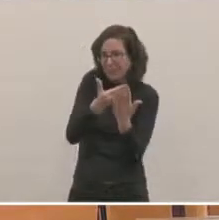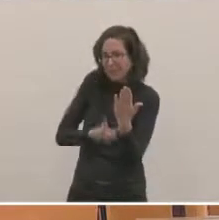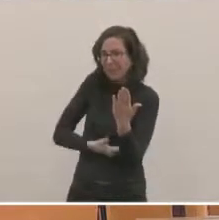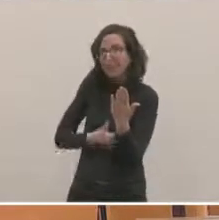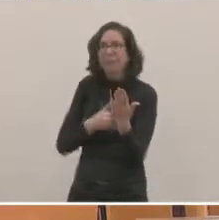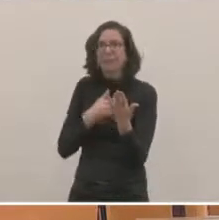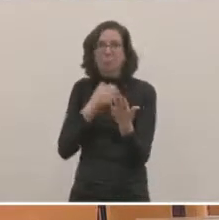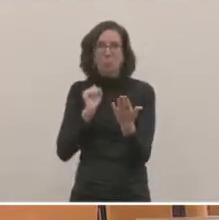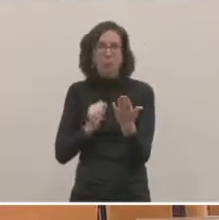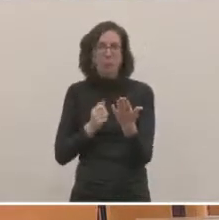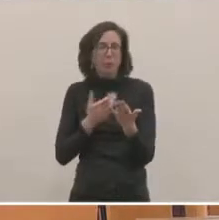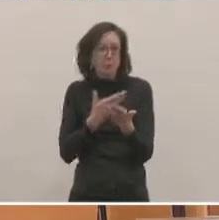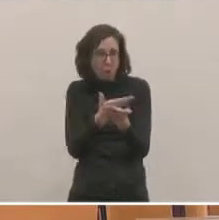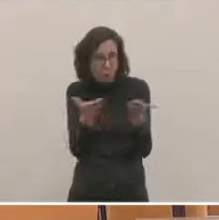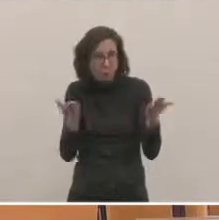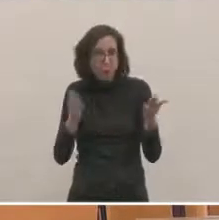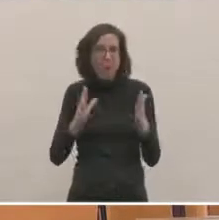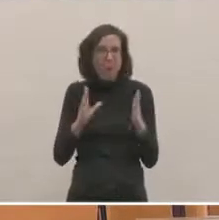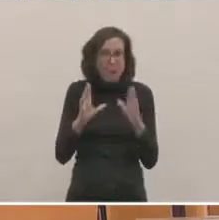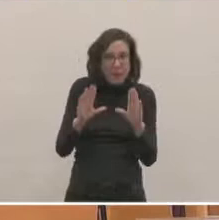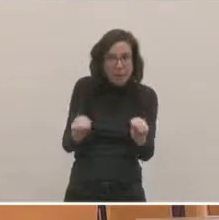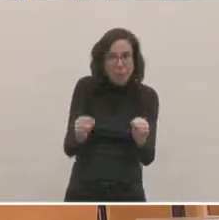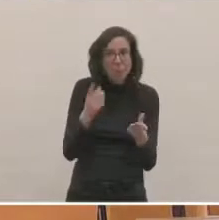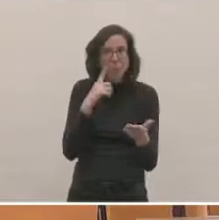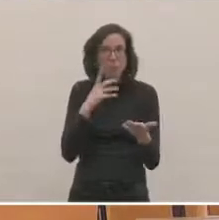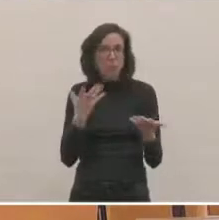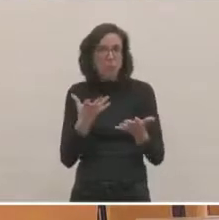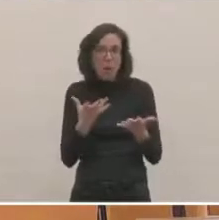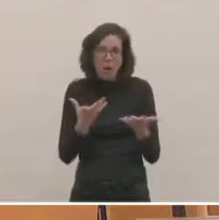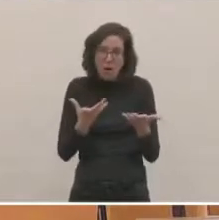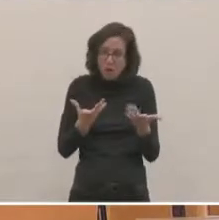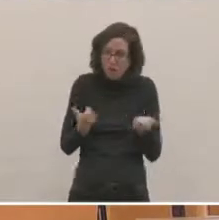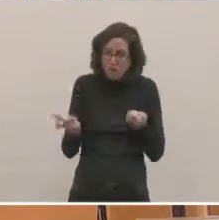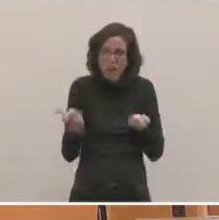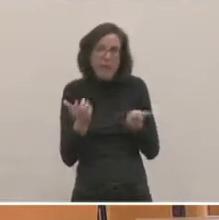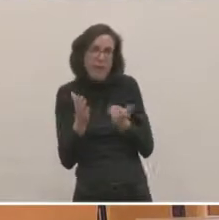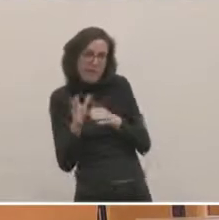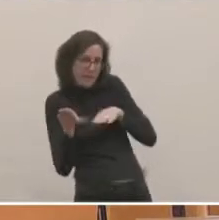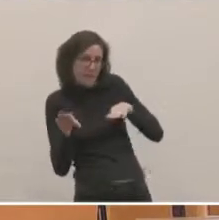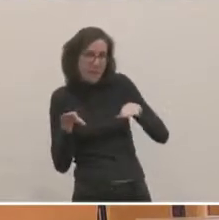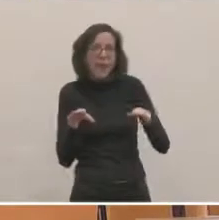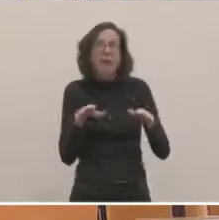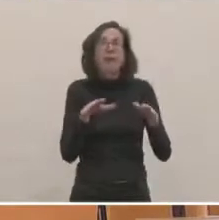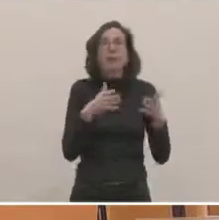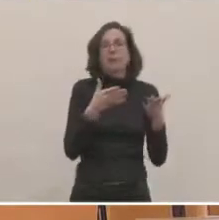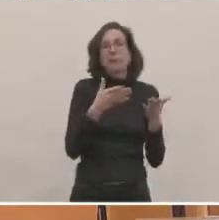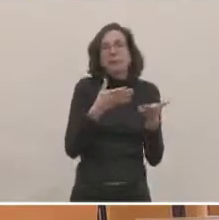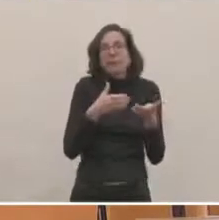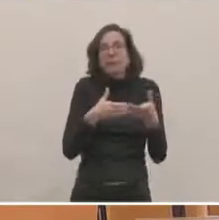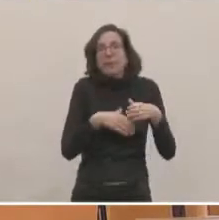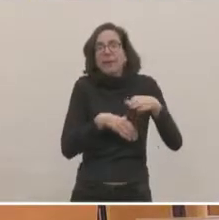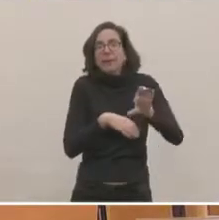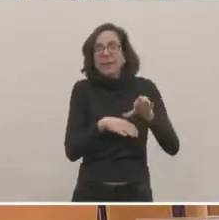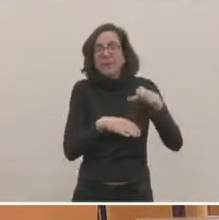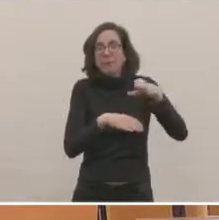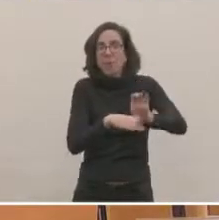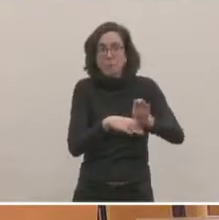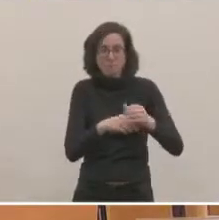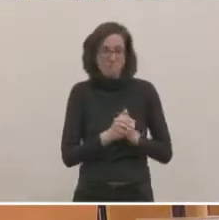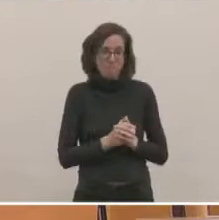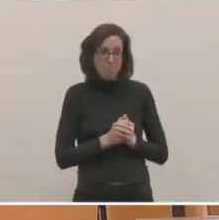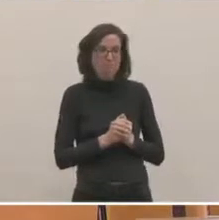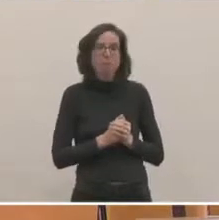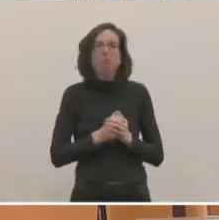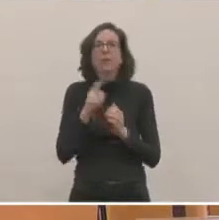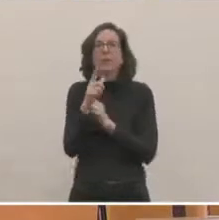soit à même d'assurer les investissements qui viennent. Comme je l'ai dit tout à l'heure dans mon intervention budgétaire, depuis 2016, nous avons pu baisser le prix